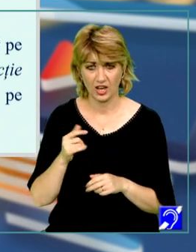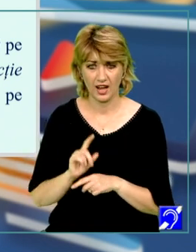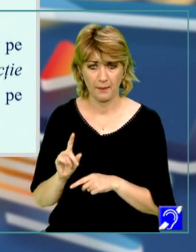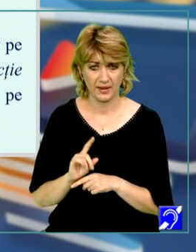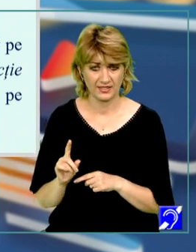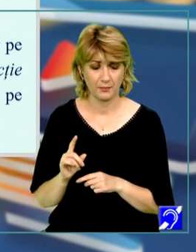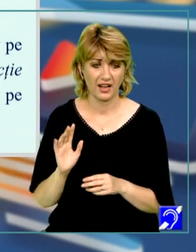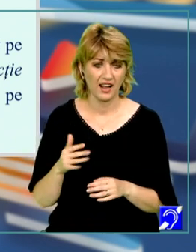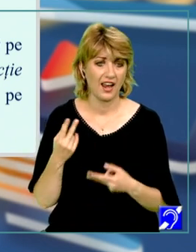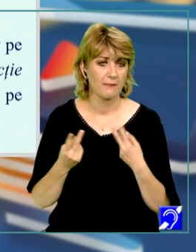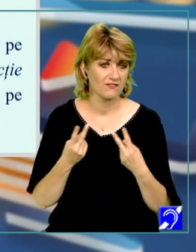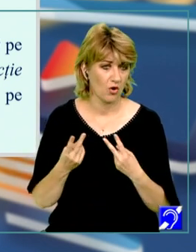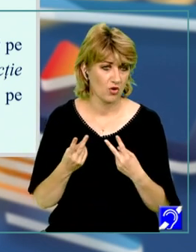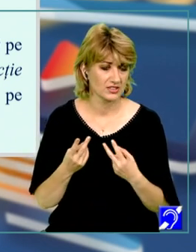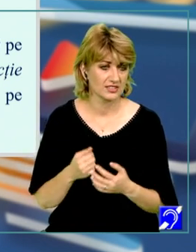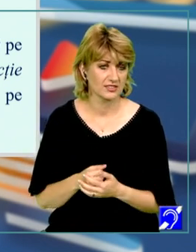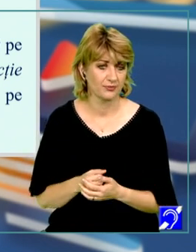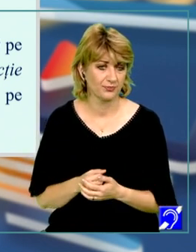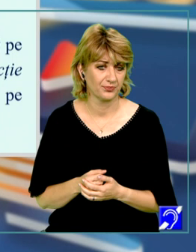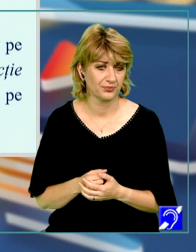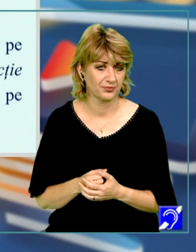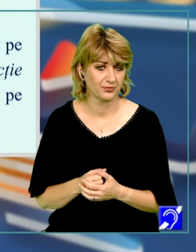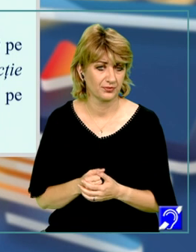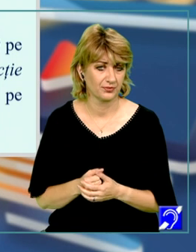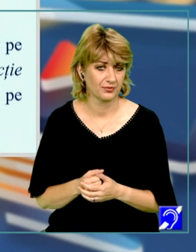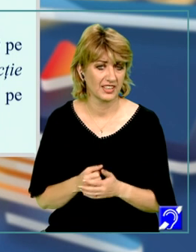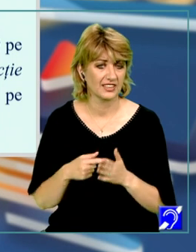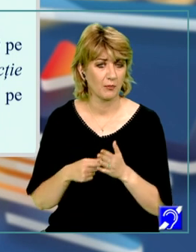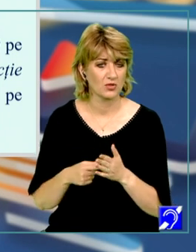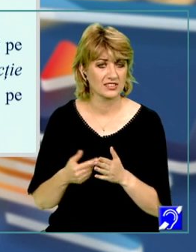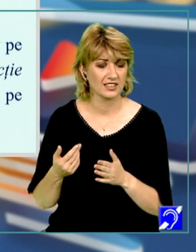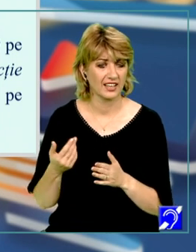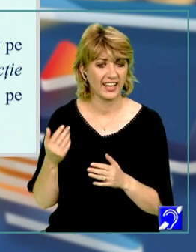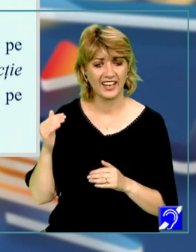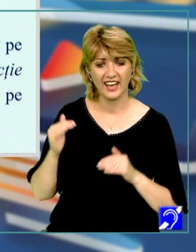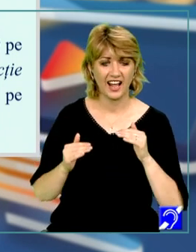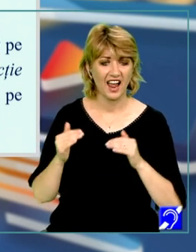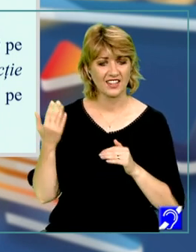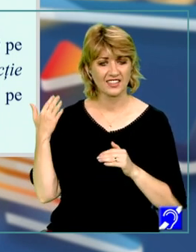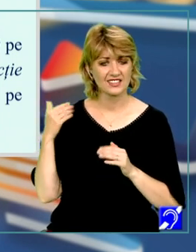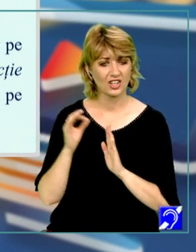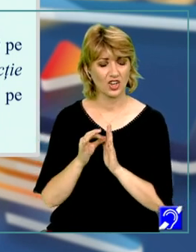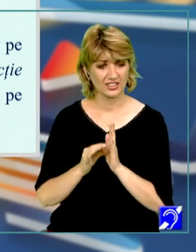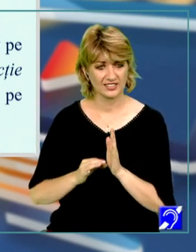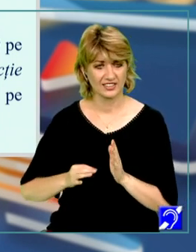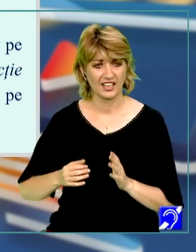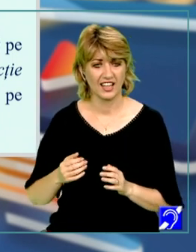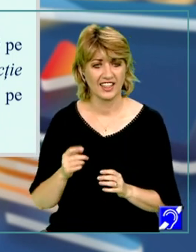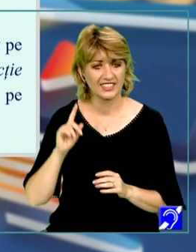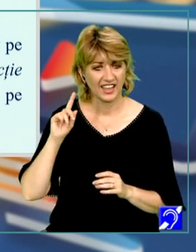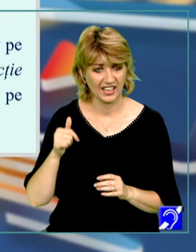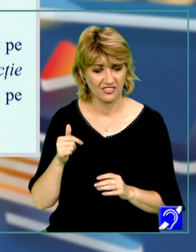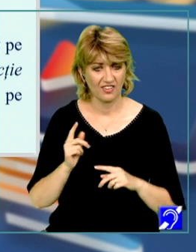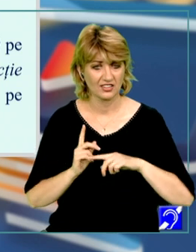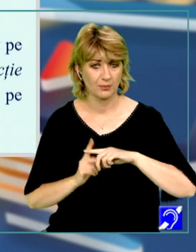deja le-am folosit și în demonstrarea inegalității condiționate. Adică derivată